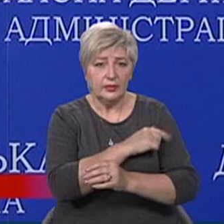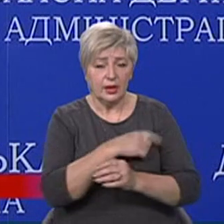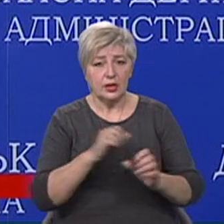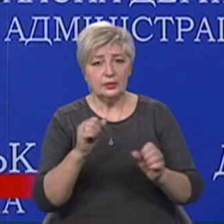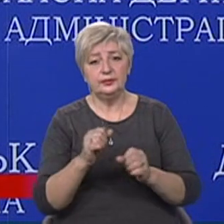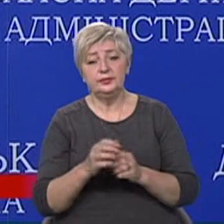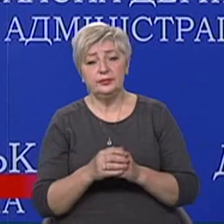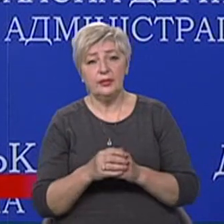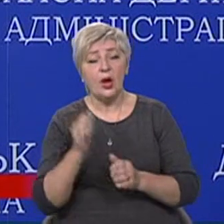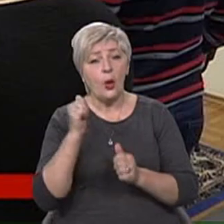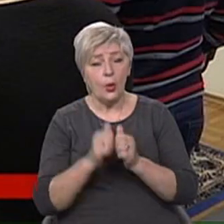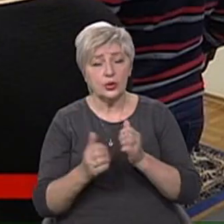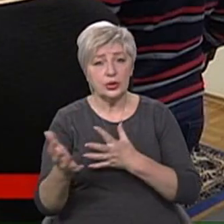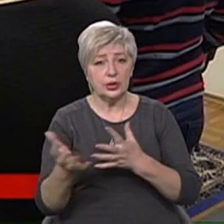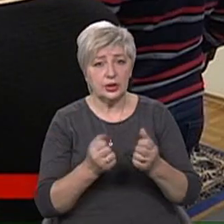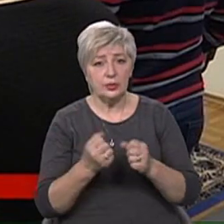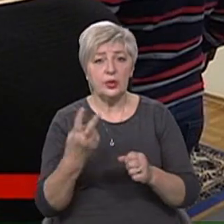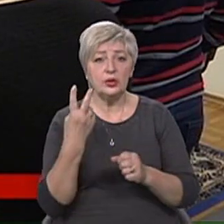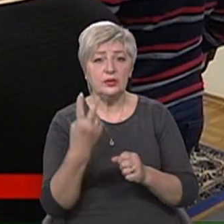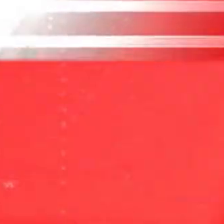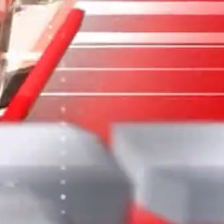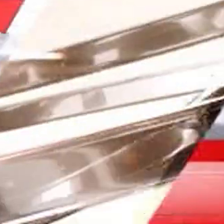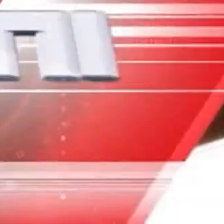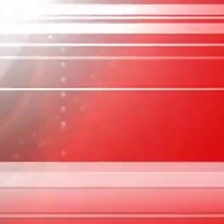допомоги. Кожен отримає дві дози вакцини.